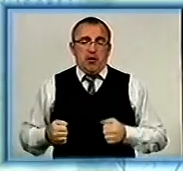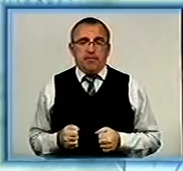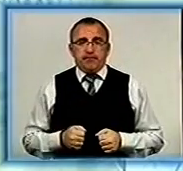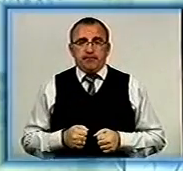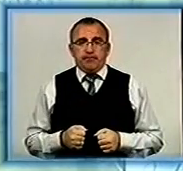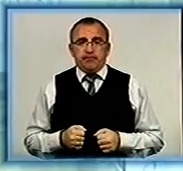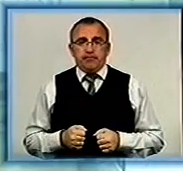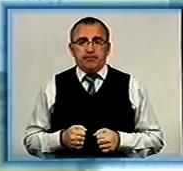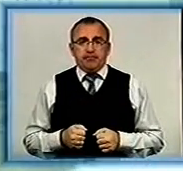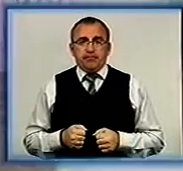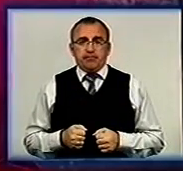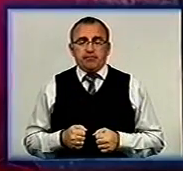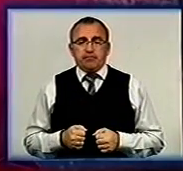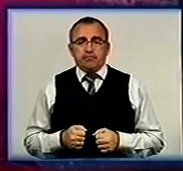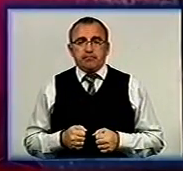Донцов день за днем.